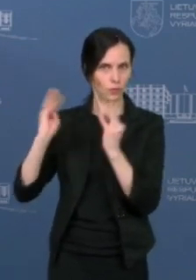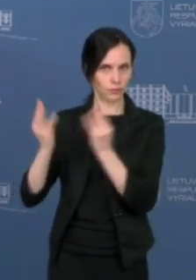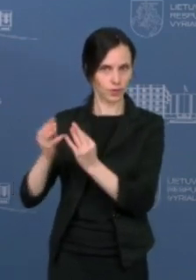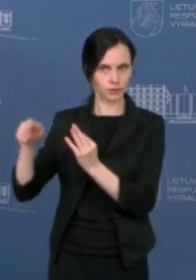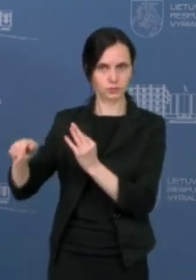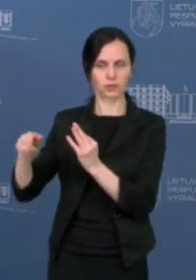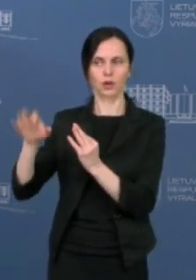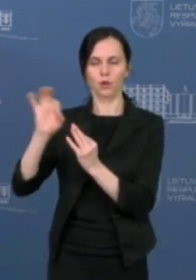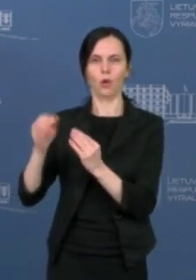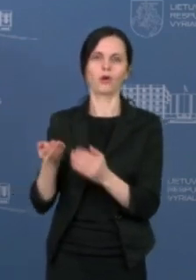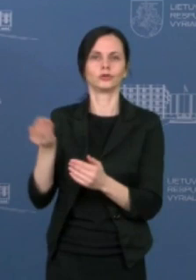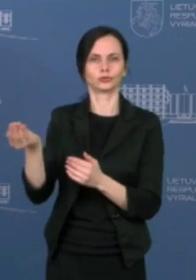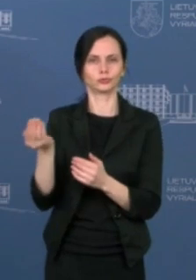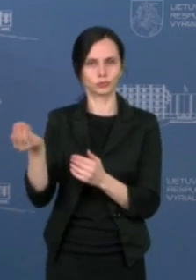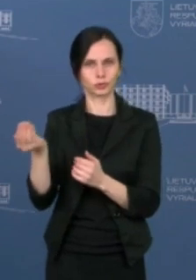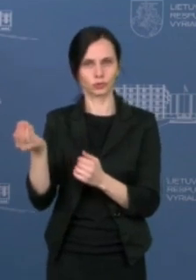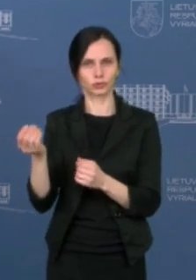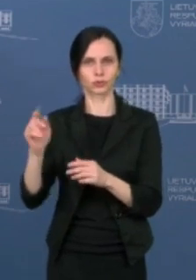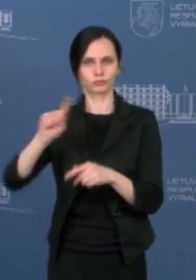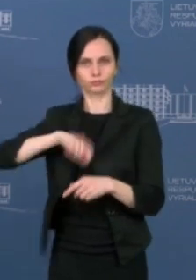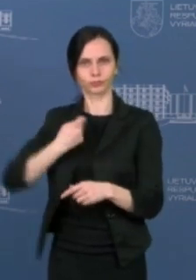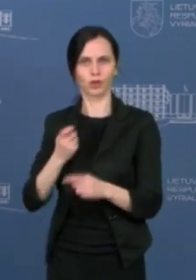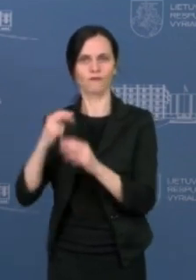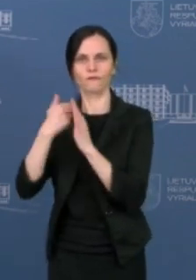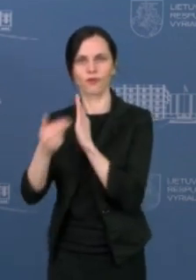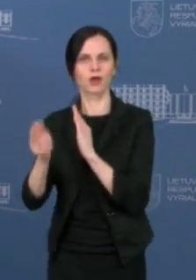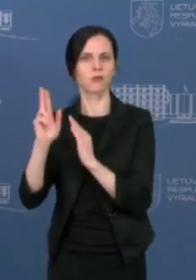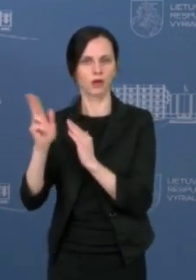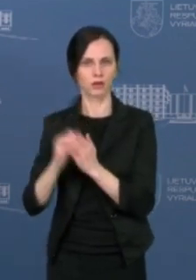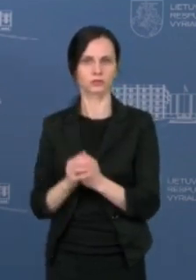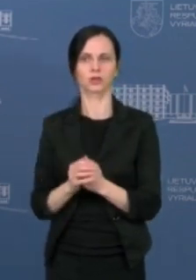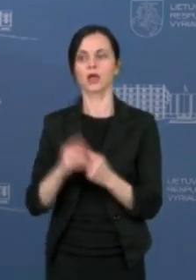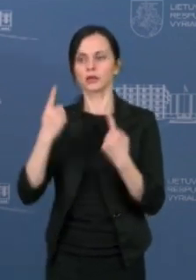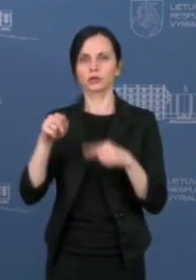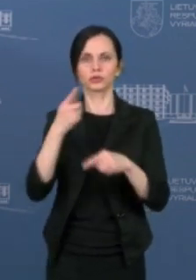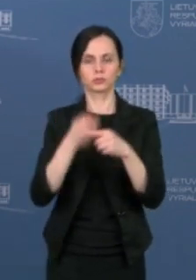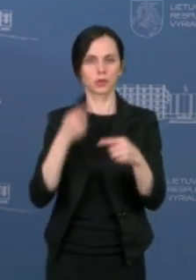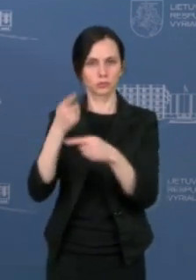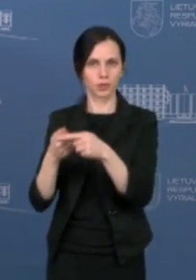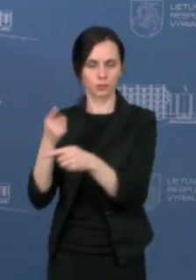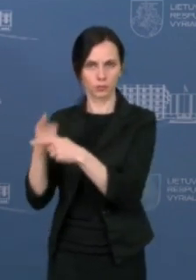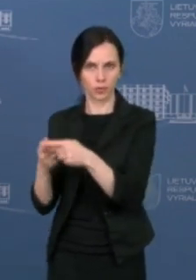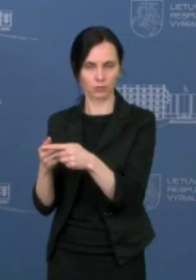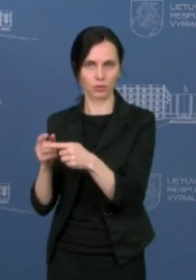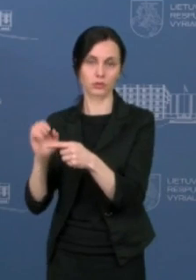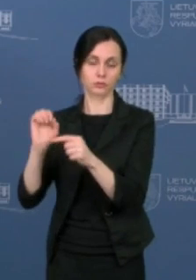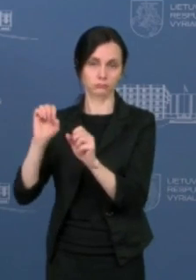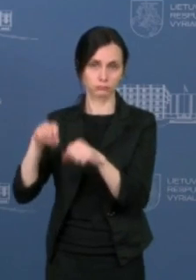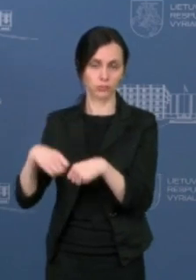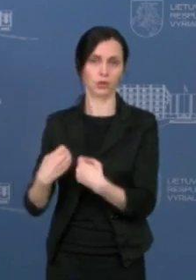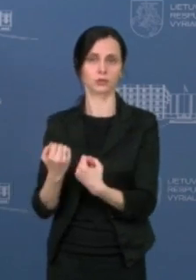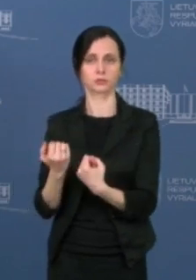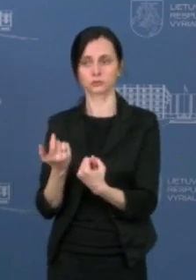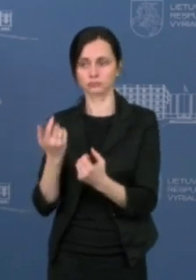būtent dėl subsidijų nukentėjusiams įmonėms. Tai reiškia, kad kitas priemonės mes jau iš esmės galėsime